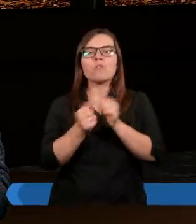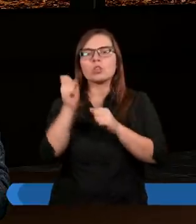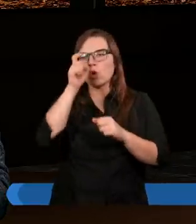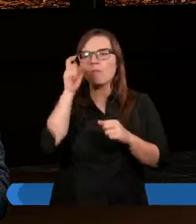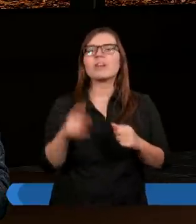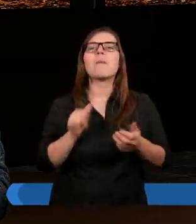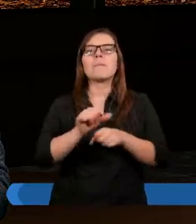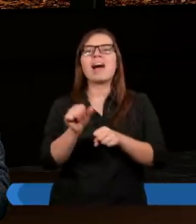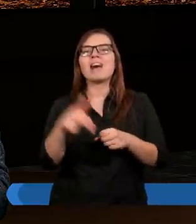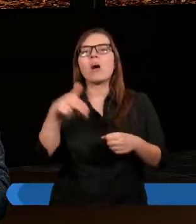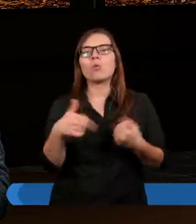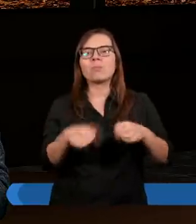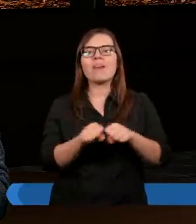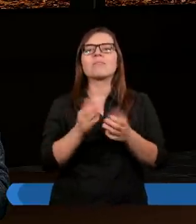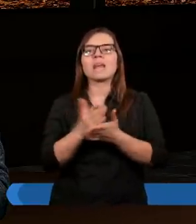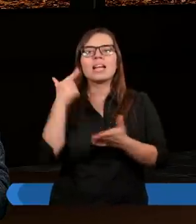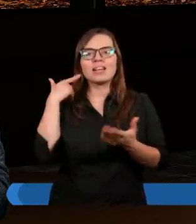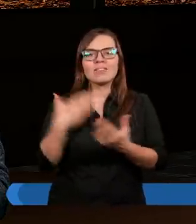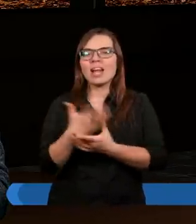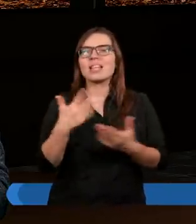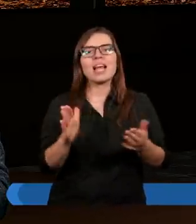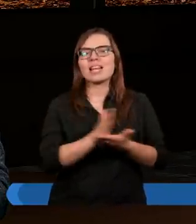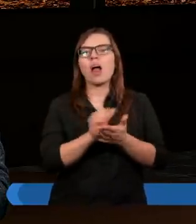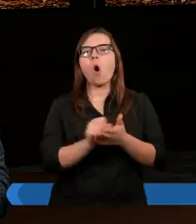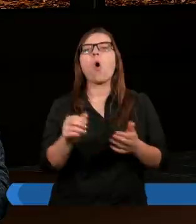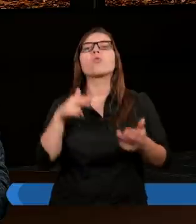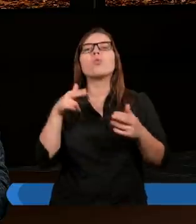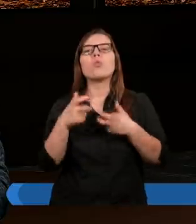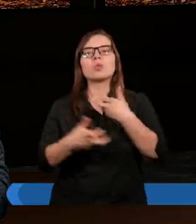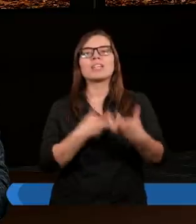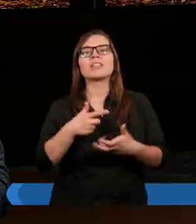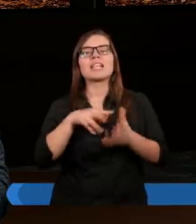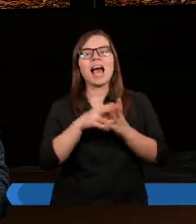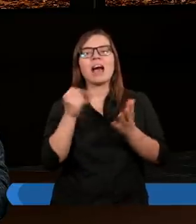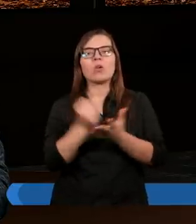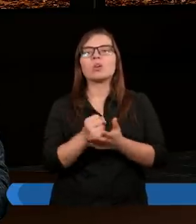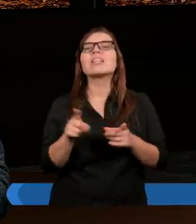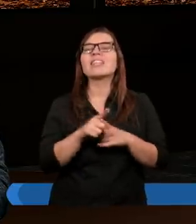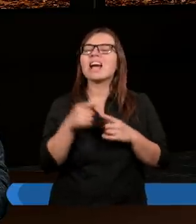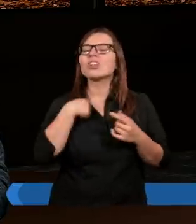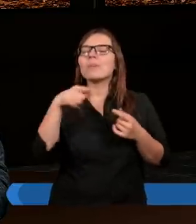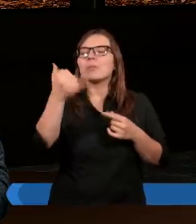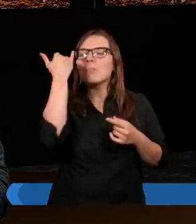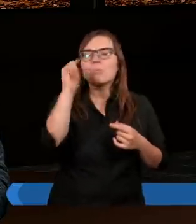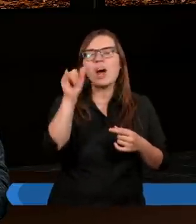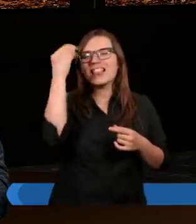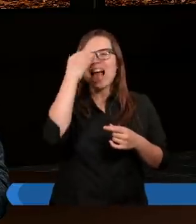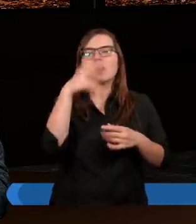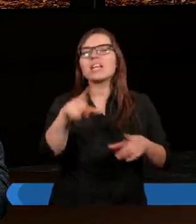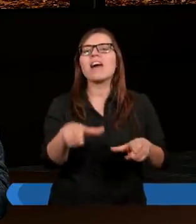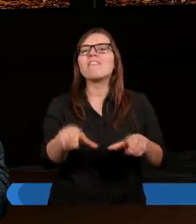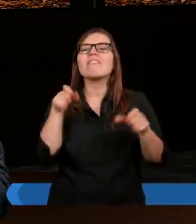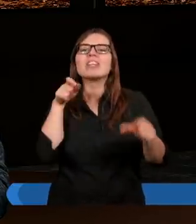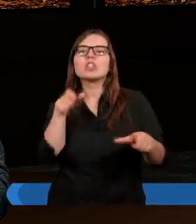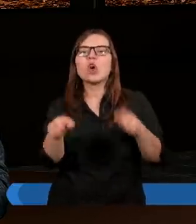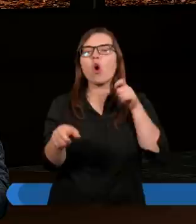człowiek bywa usprawiedliwiony przez wiarę, niezależnie od uczynków zakonu. Żebyśmy też błędnych nauk z tego nie